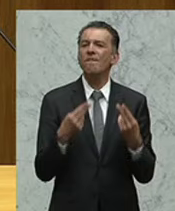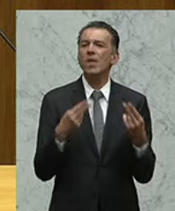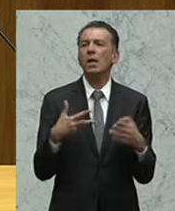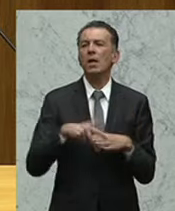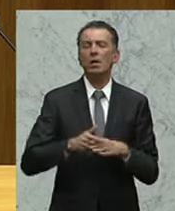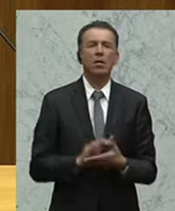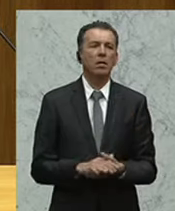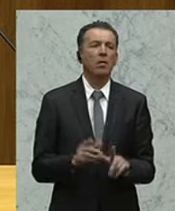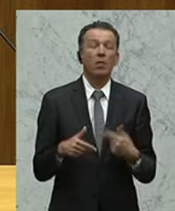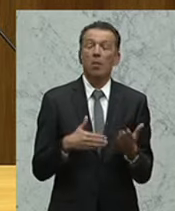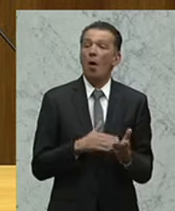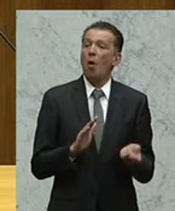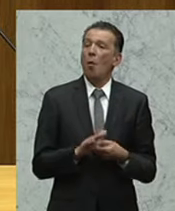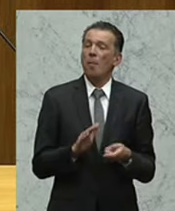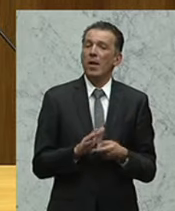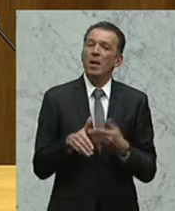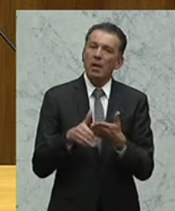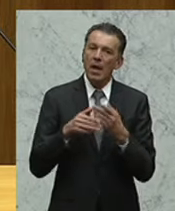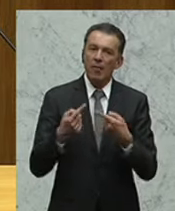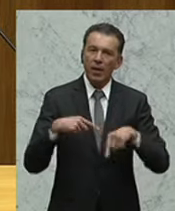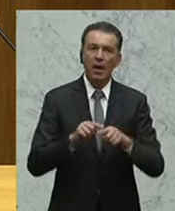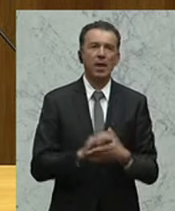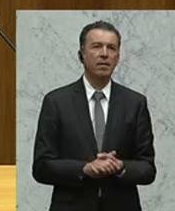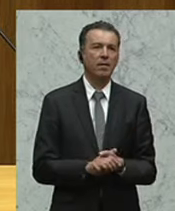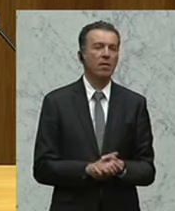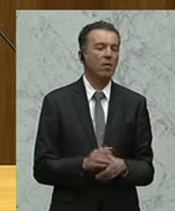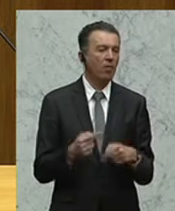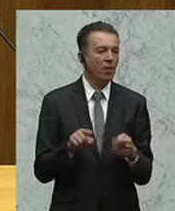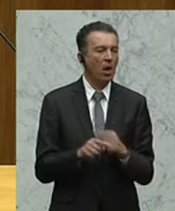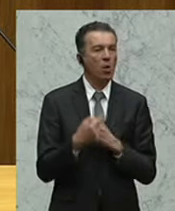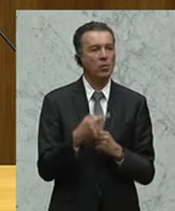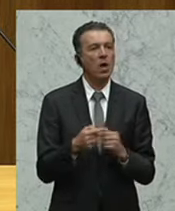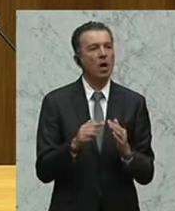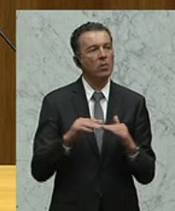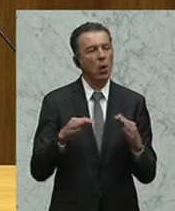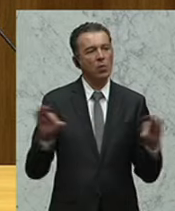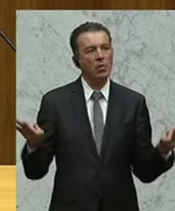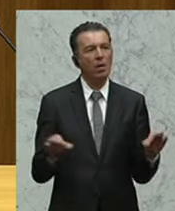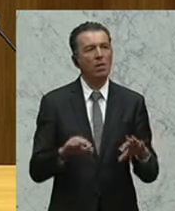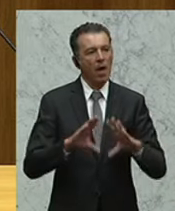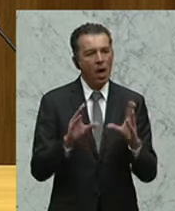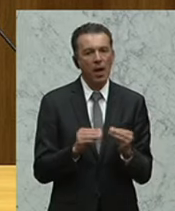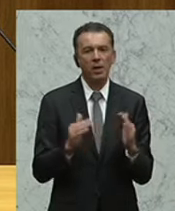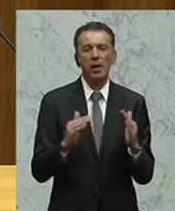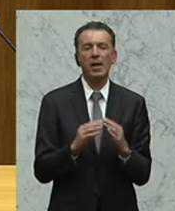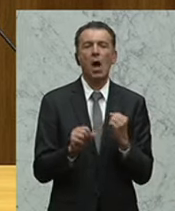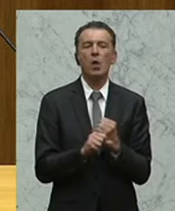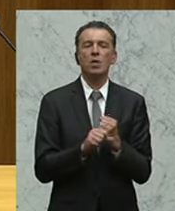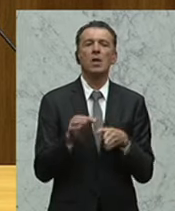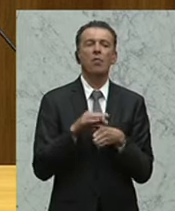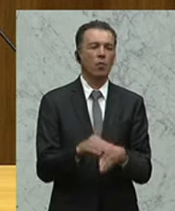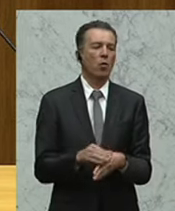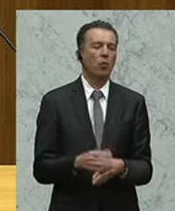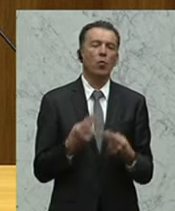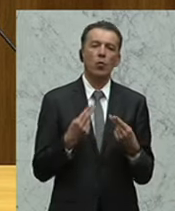Instrument und da brauchen wir unbedingt die Mitwirkung der Länder. Und wir stehen auch zu den Grundsätzen der allgemeinen Haushaltsführung, die